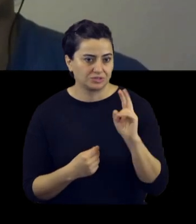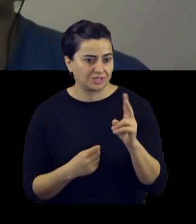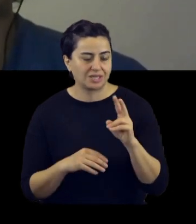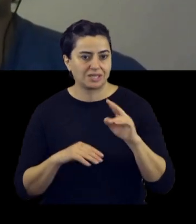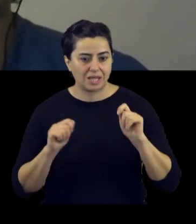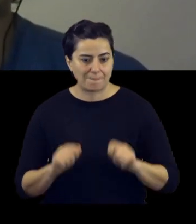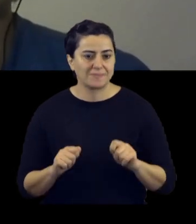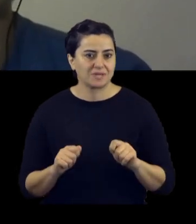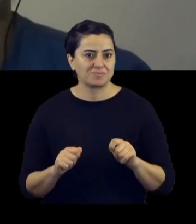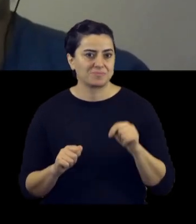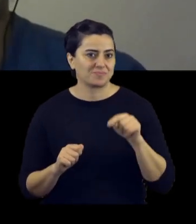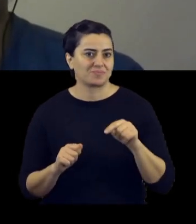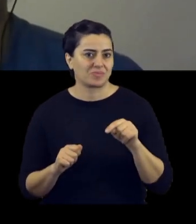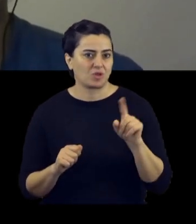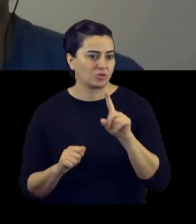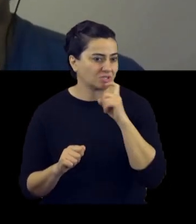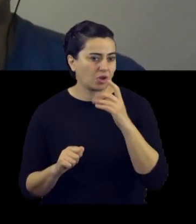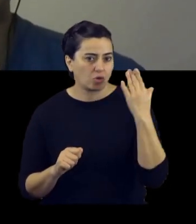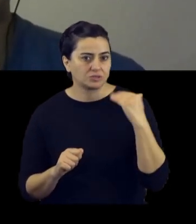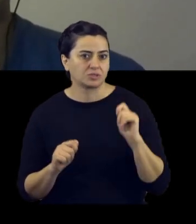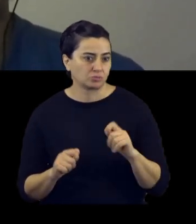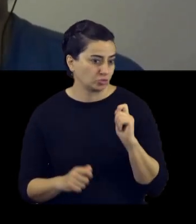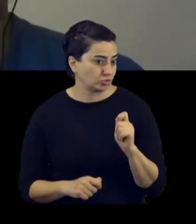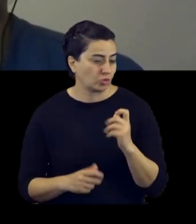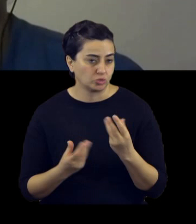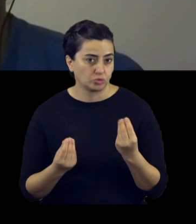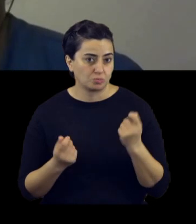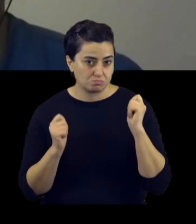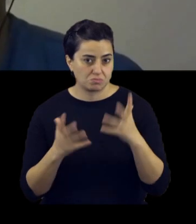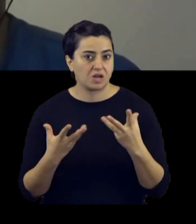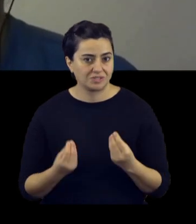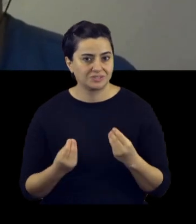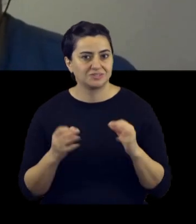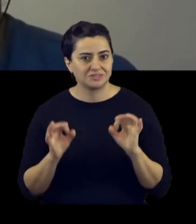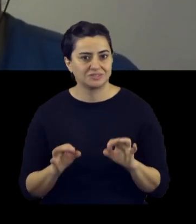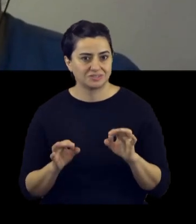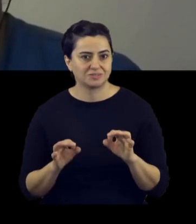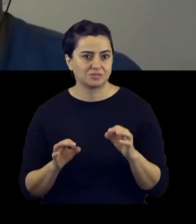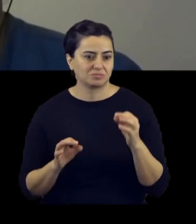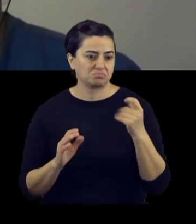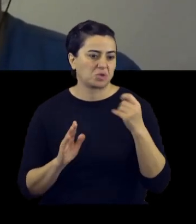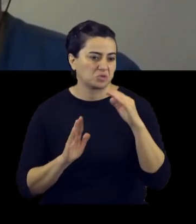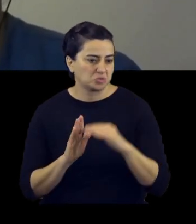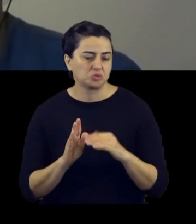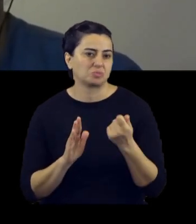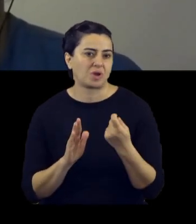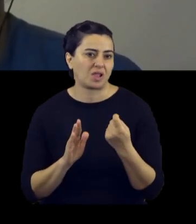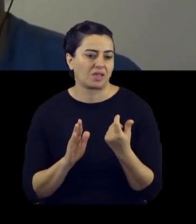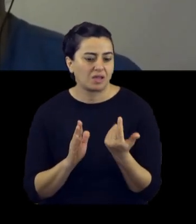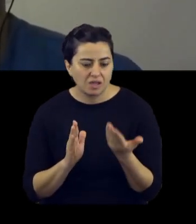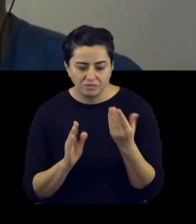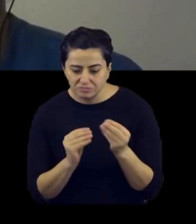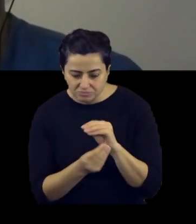senin yaptım dediğin şeyleri bundan belki bir 10 sene önce yapmak milyonlarca dolara mal olacaktı. Bugün işte birkaç yüz dolarlık